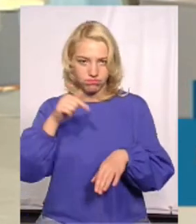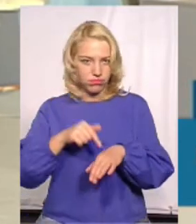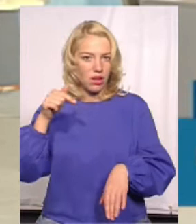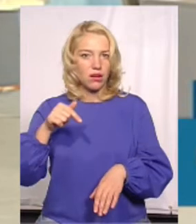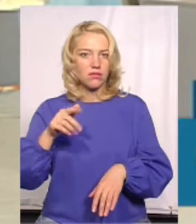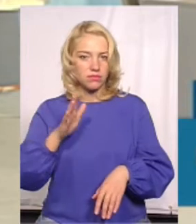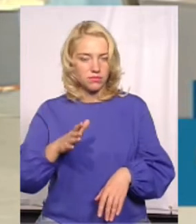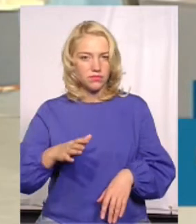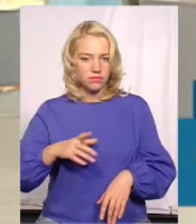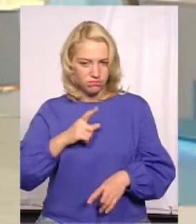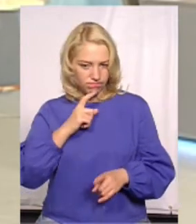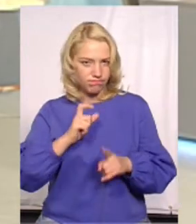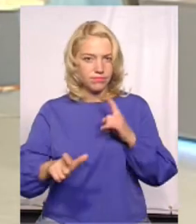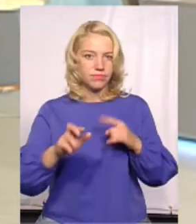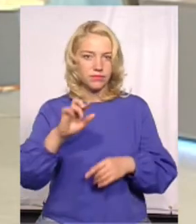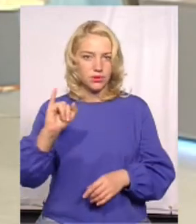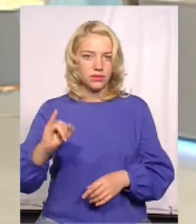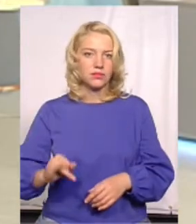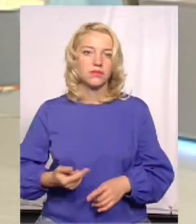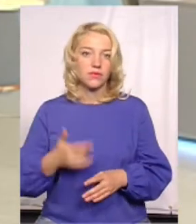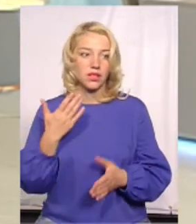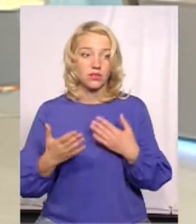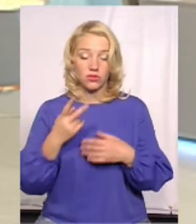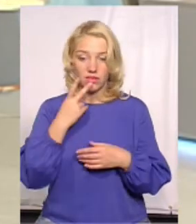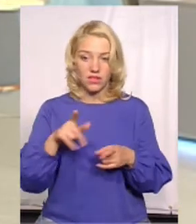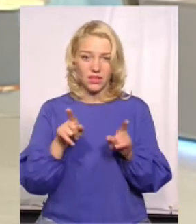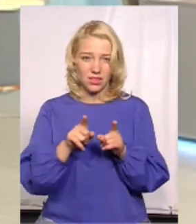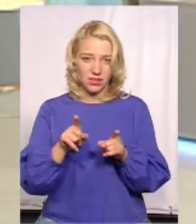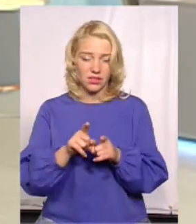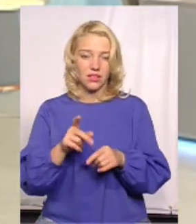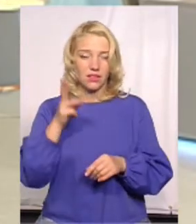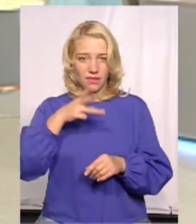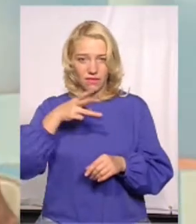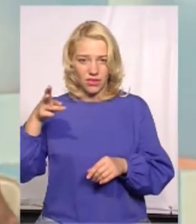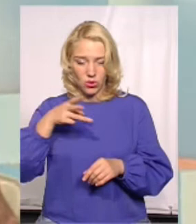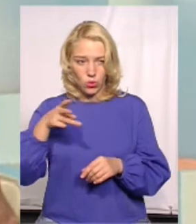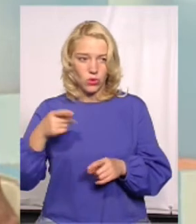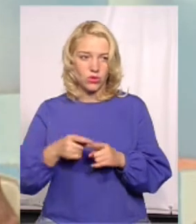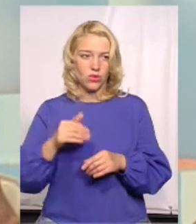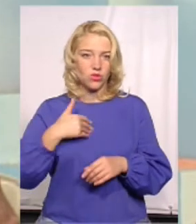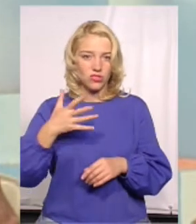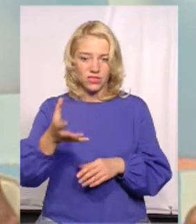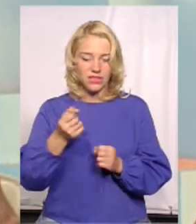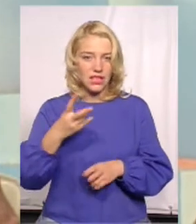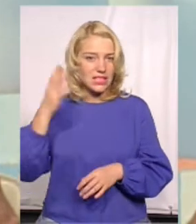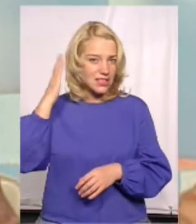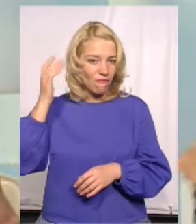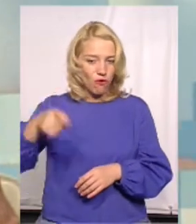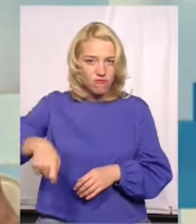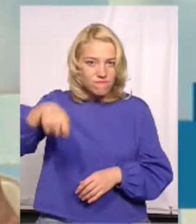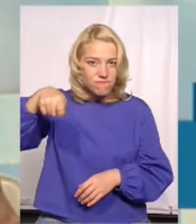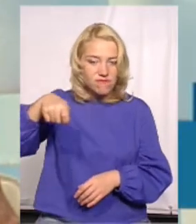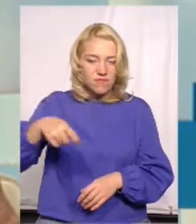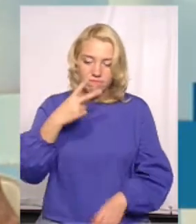Наприклад. Ну, наприклад, зазвичай, коли дивишся подібні до відгуки, перше, що хочеться, просто взяти за вухо, як малу дитину,